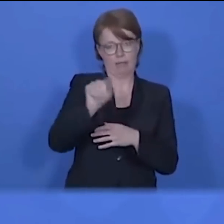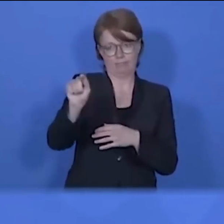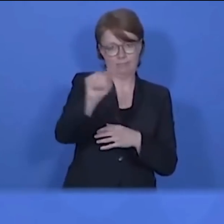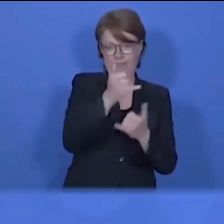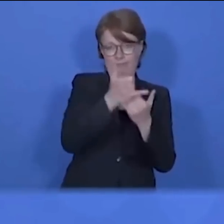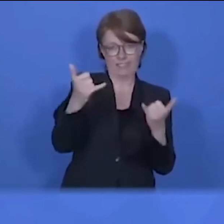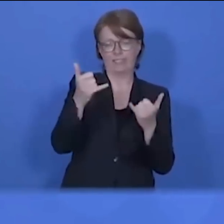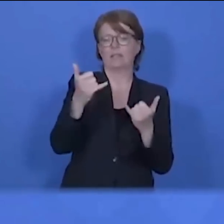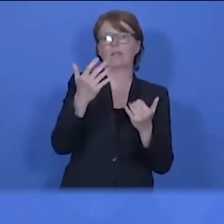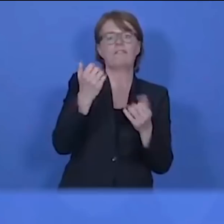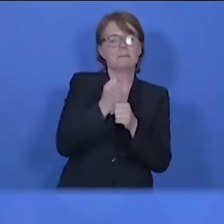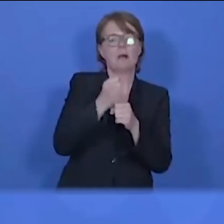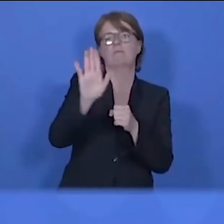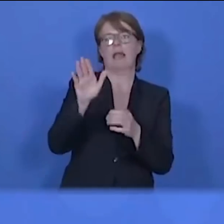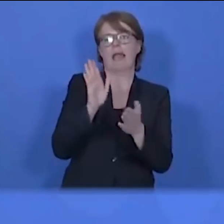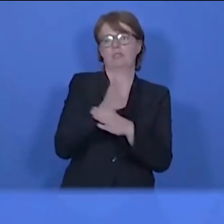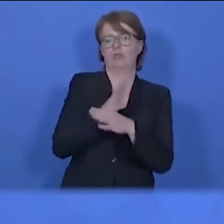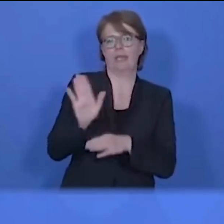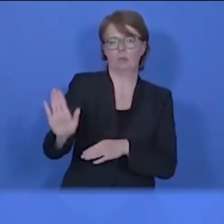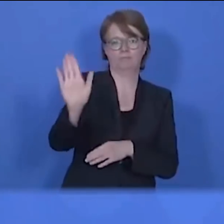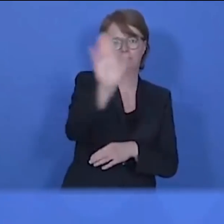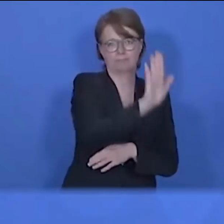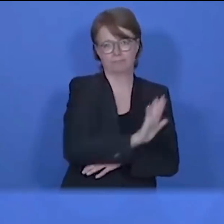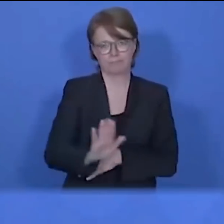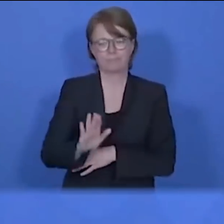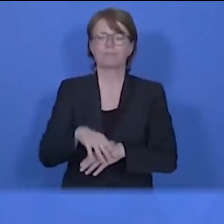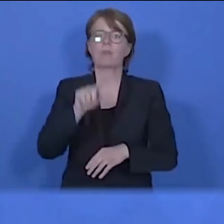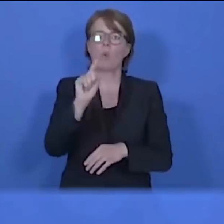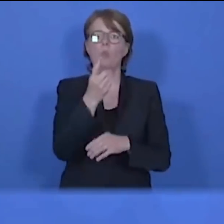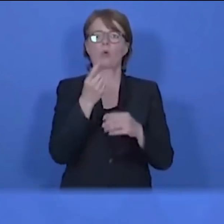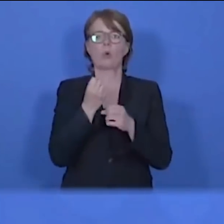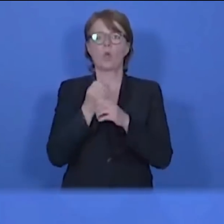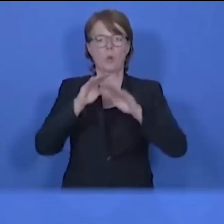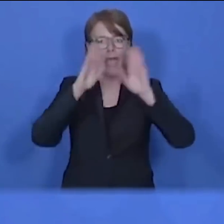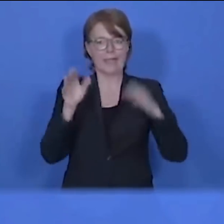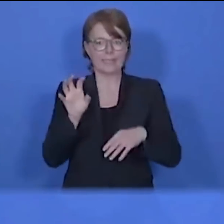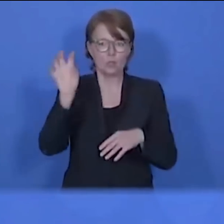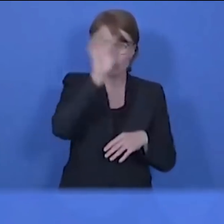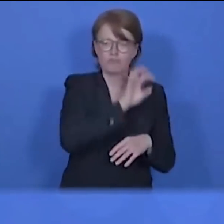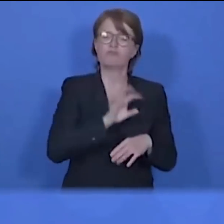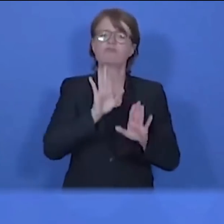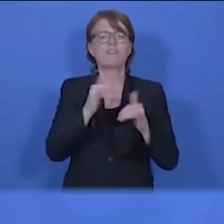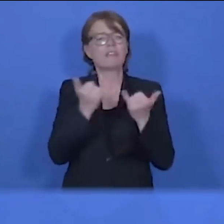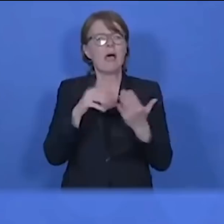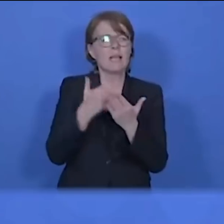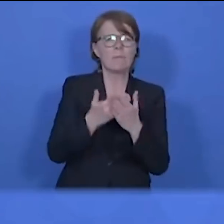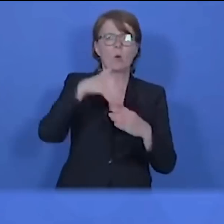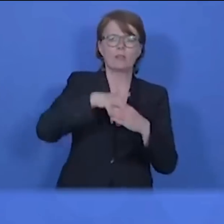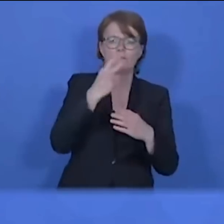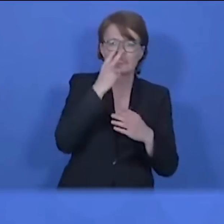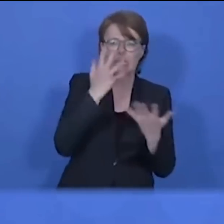Einzelnen dann entscheiden. Und unter Auflagen auch die Kultureinrichtungen wie Museen, Ausstellungen,